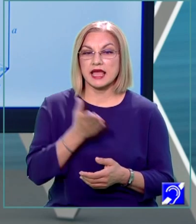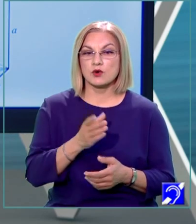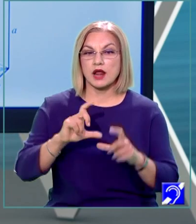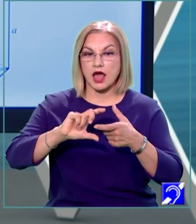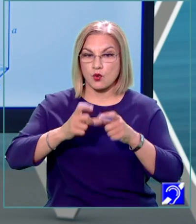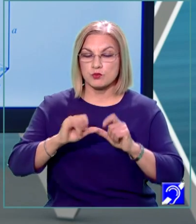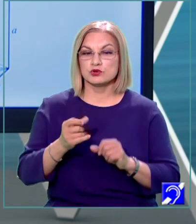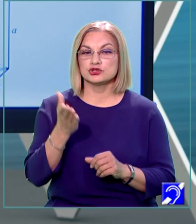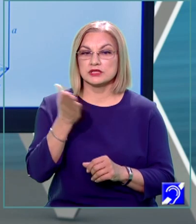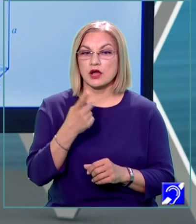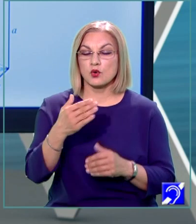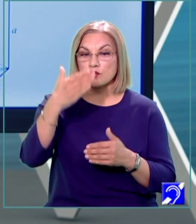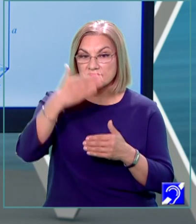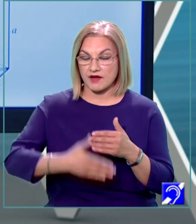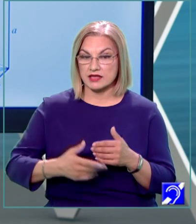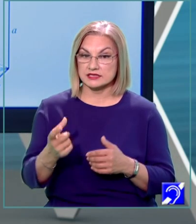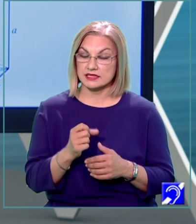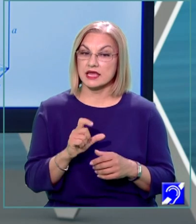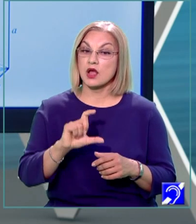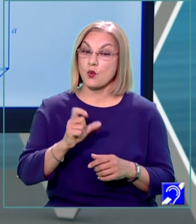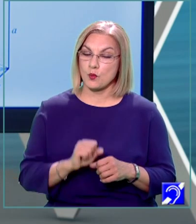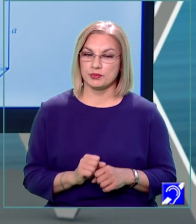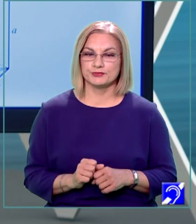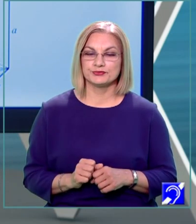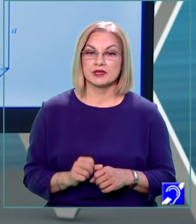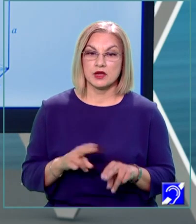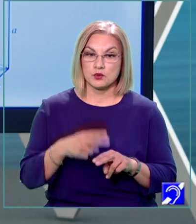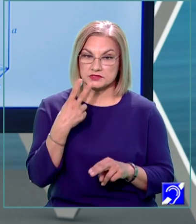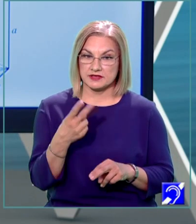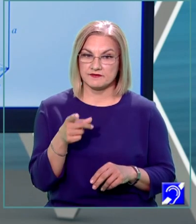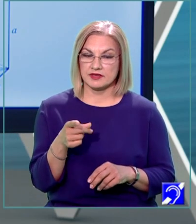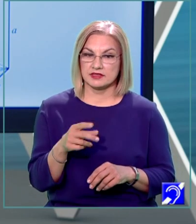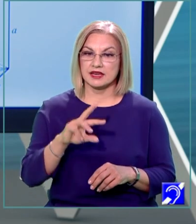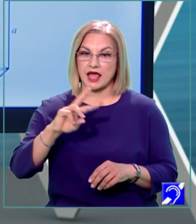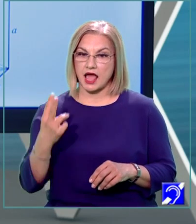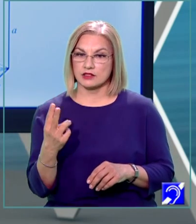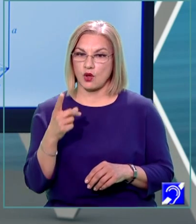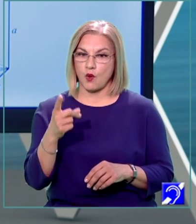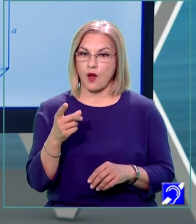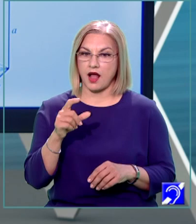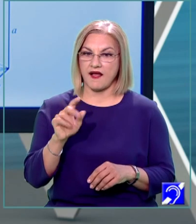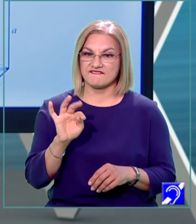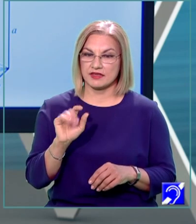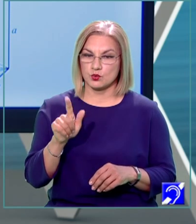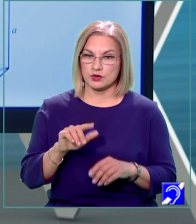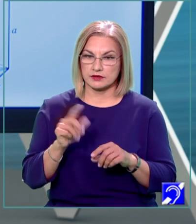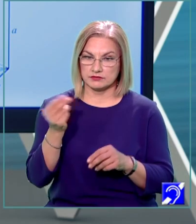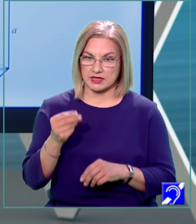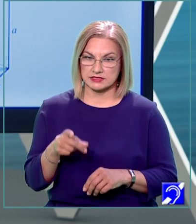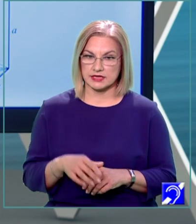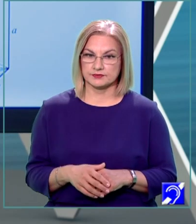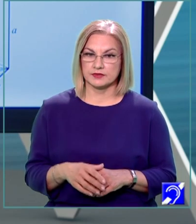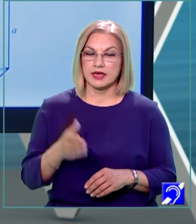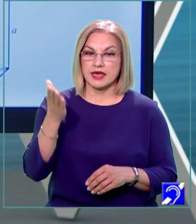diagonala unei fețe a cubului, așa cum se poate vedea în cea de-a doua figură. Diagonala unei